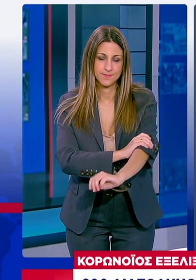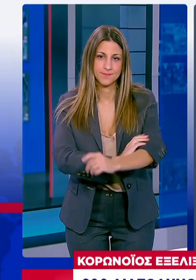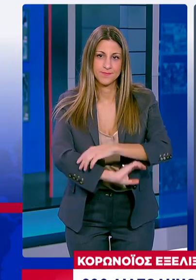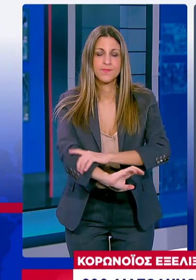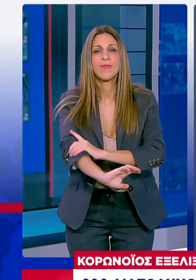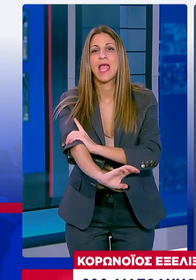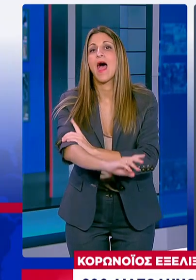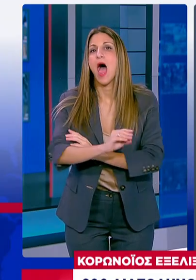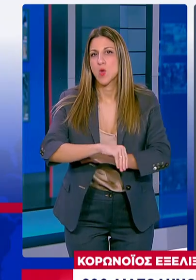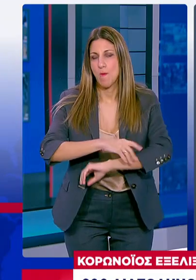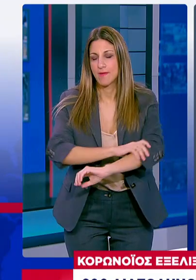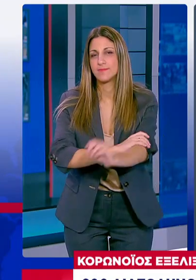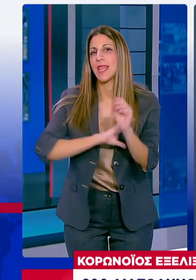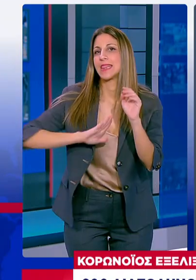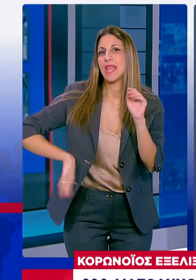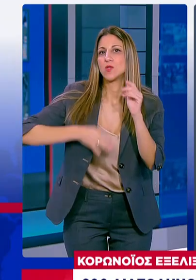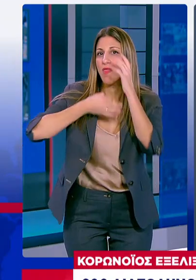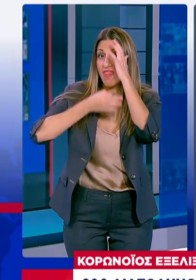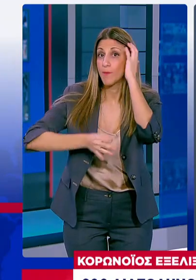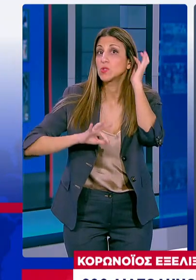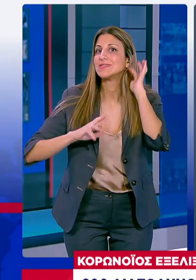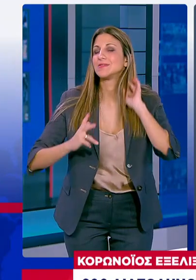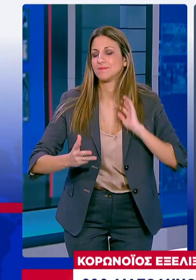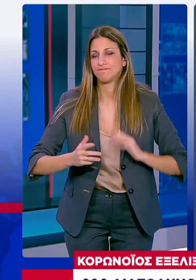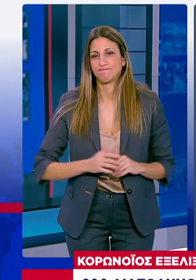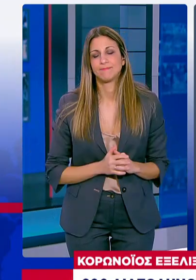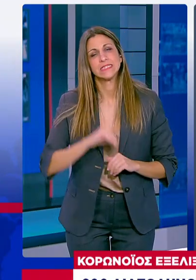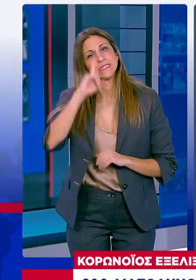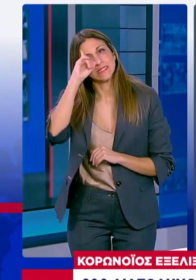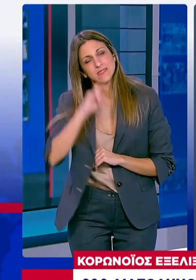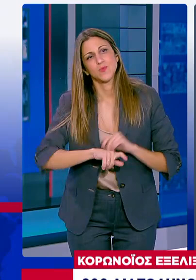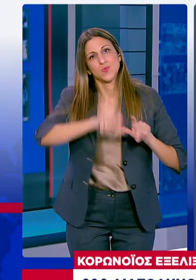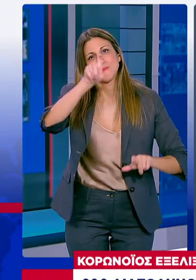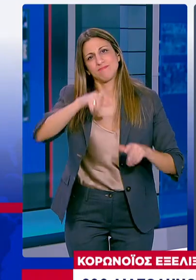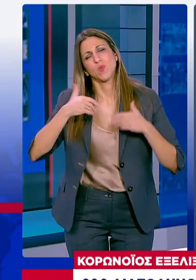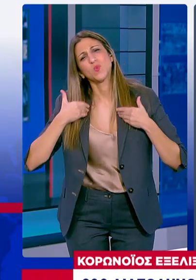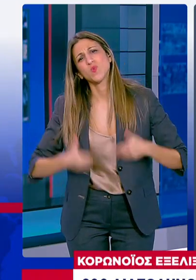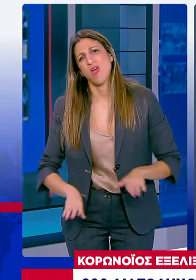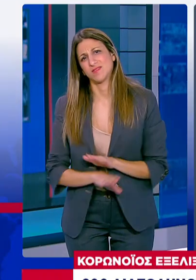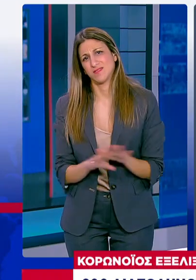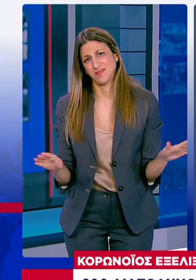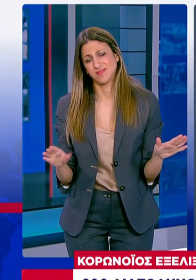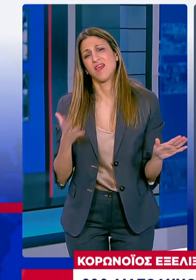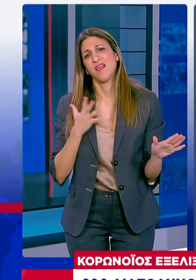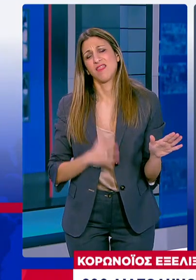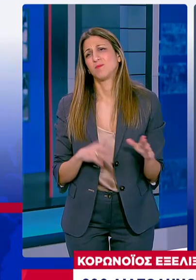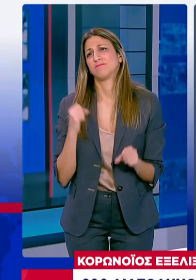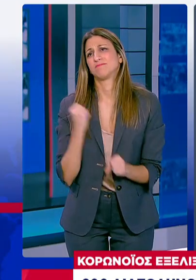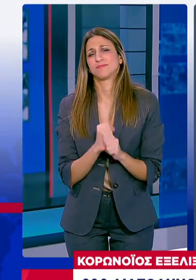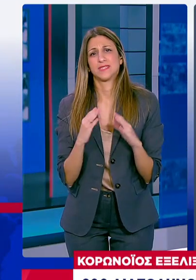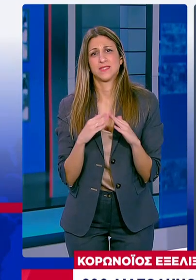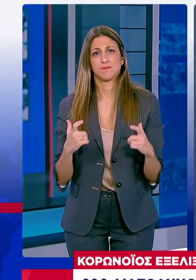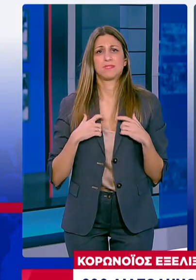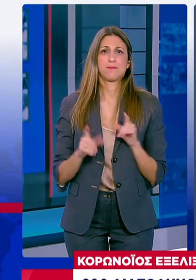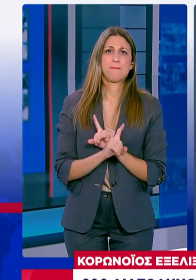Μία έκκληση προς όλους Αναγνωρίζοντας την κουρέαση όλων μας Και τη διάθεσή μας να βγούμε από το σπίτι Να κάνετε